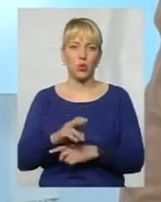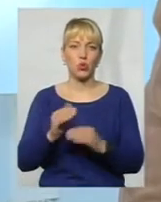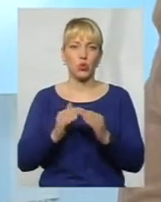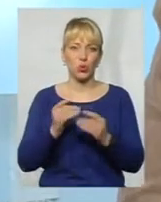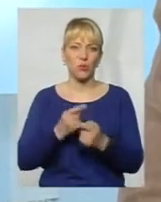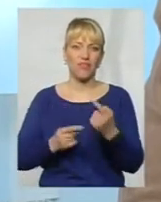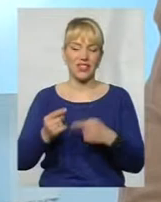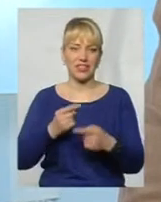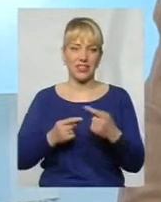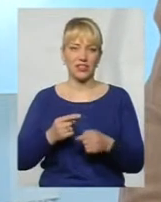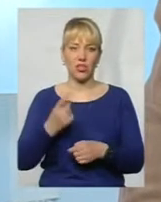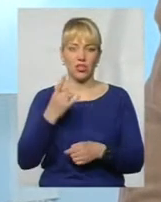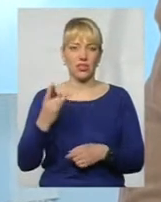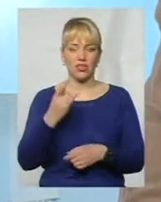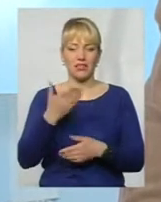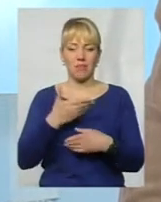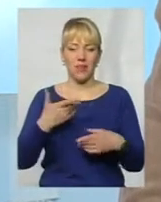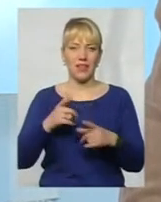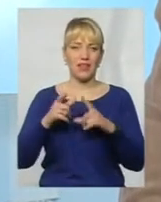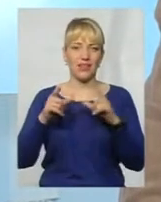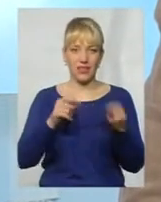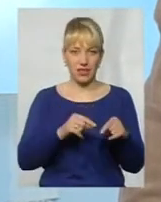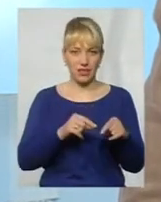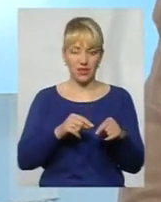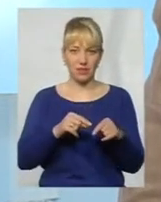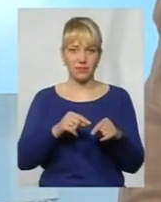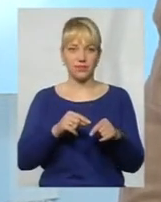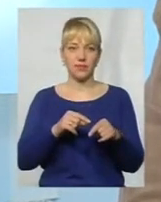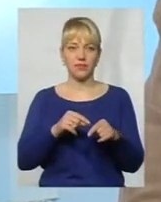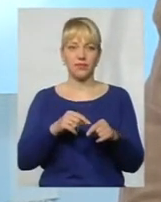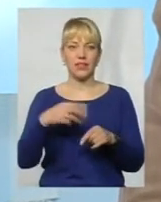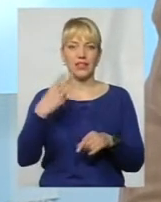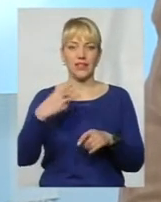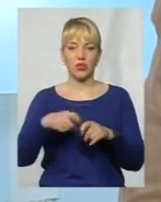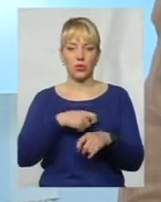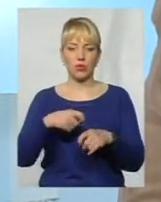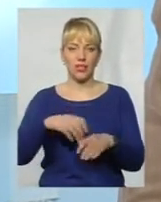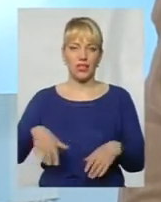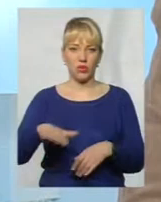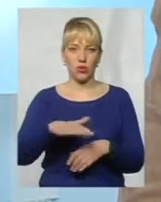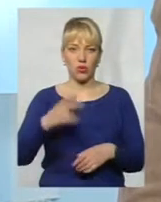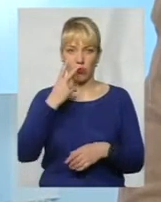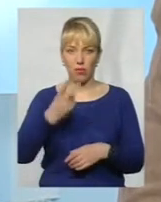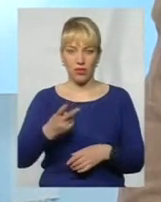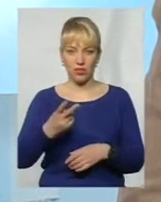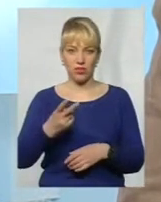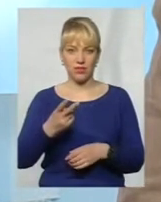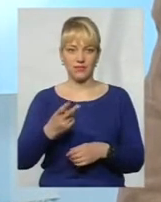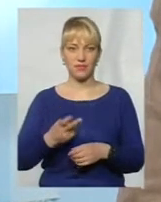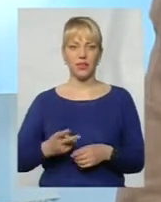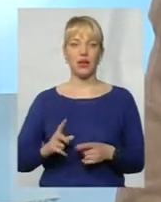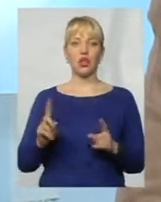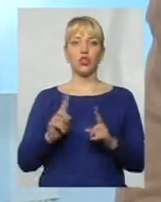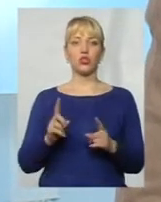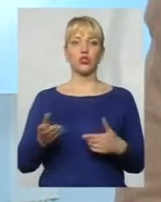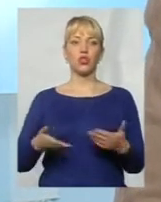вертатись. І один раз ми їхали по 30-ти кілометровій території і побачили, що